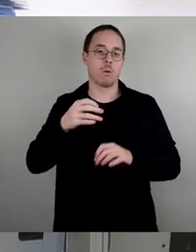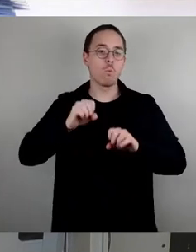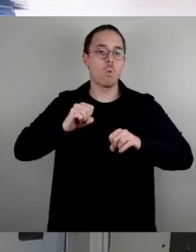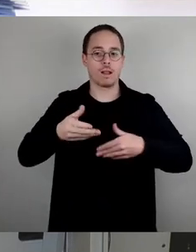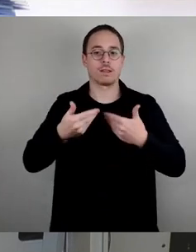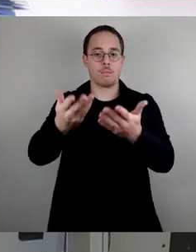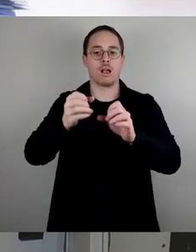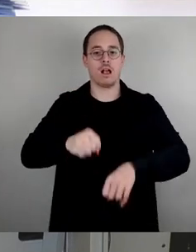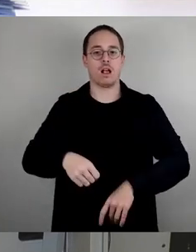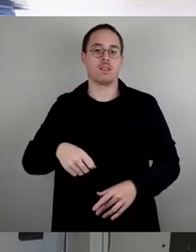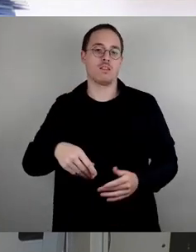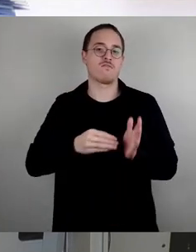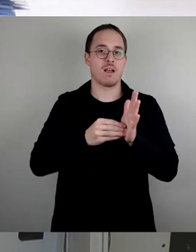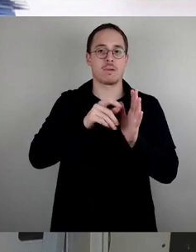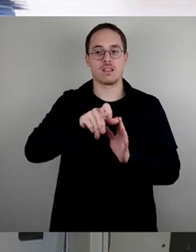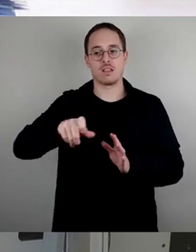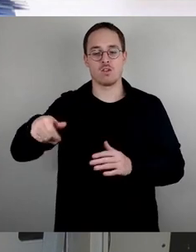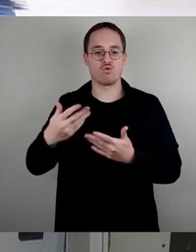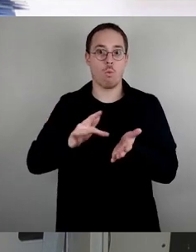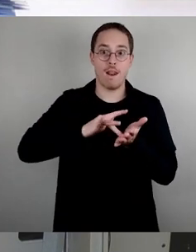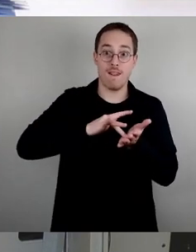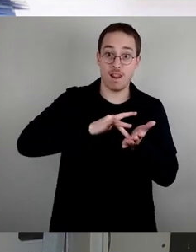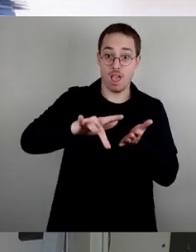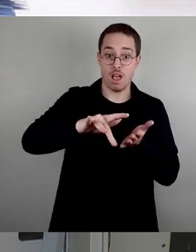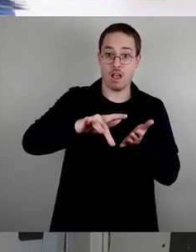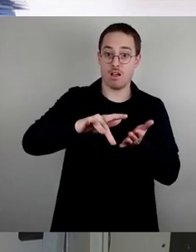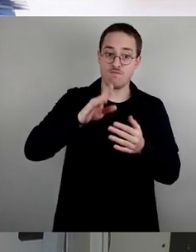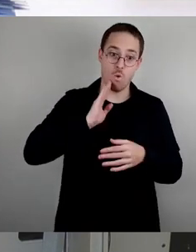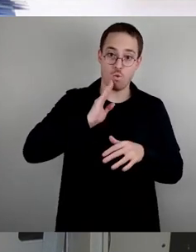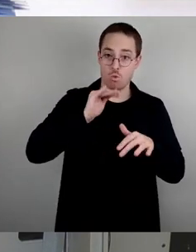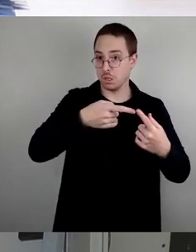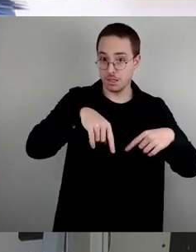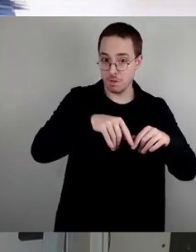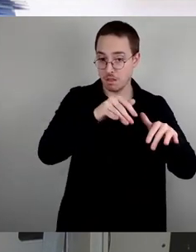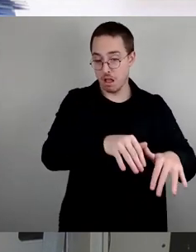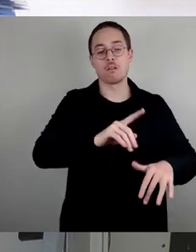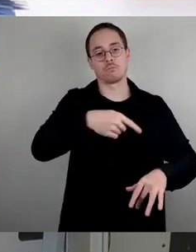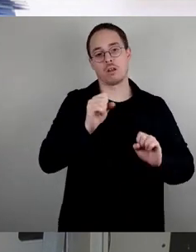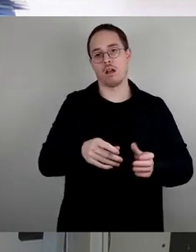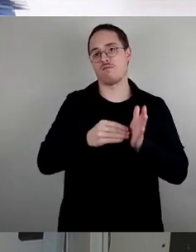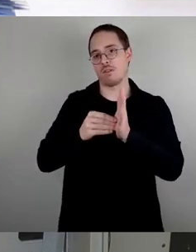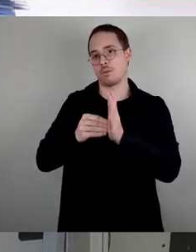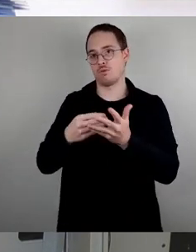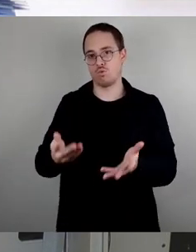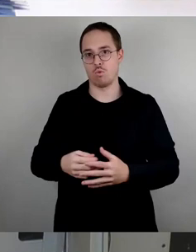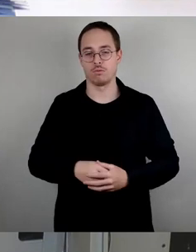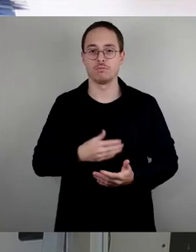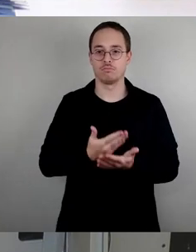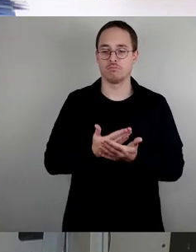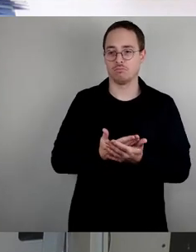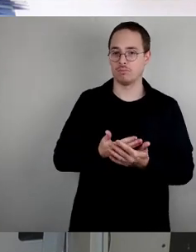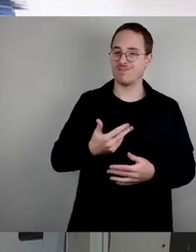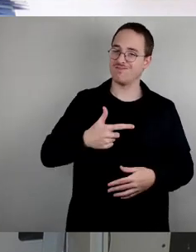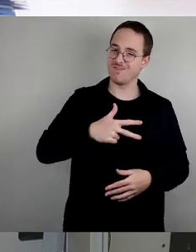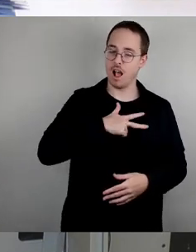Entsprechend sollte man es nicht einschränken, sondern es vielmehr als Teil des Wohnungsmarktes betrachten. Vielmehr sollte man sich fragen, wie vielleicht mehr Leute beispielsweise